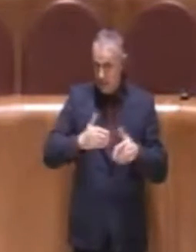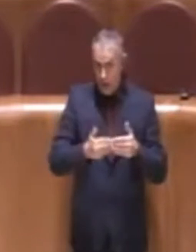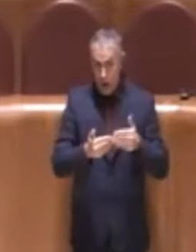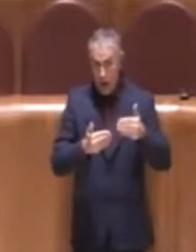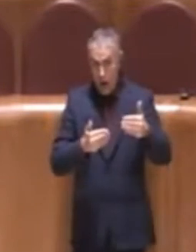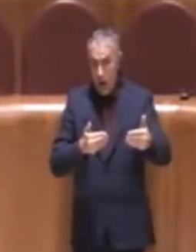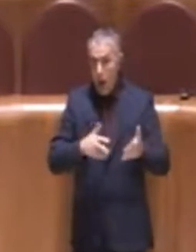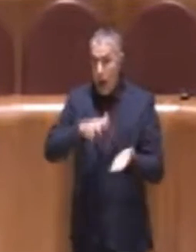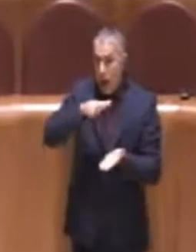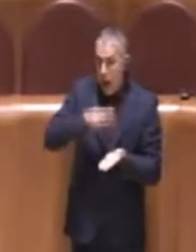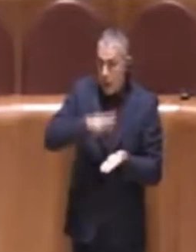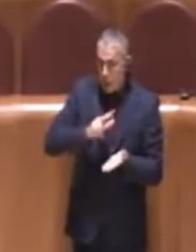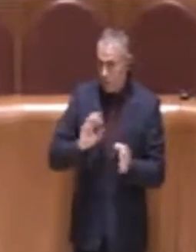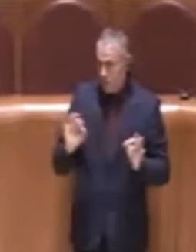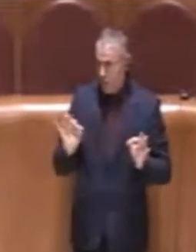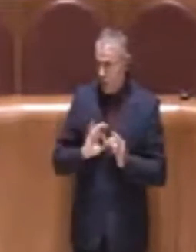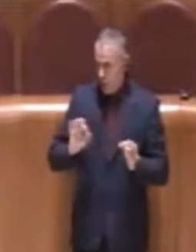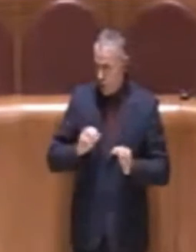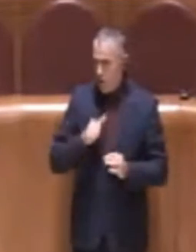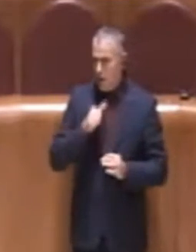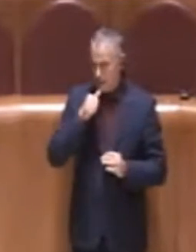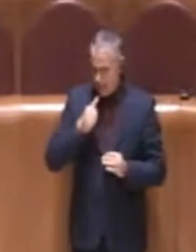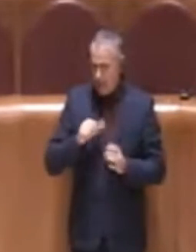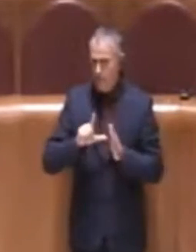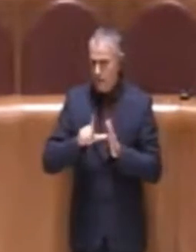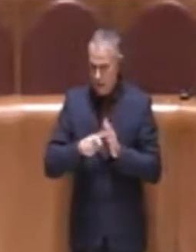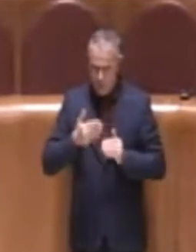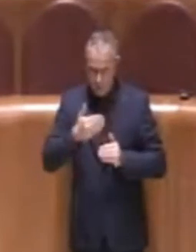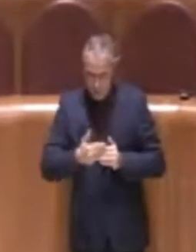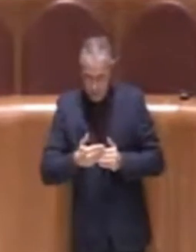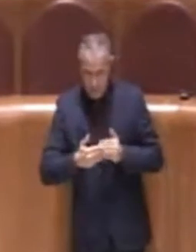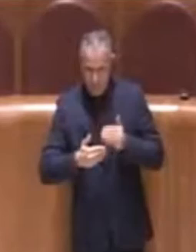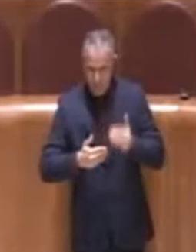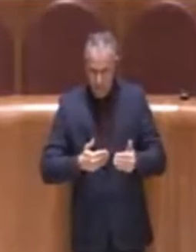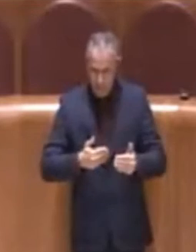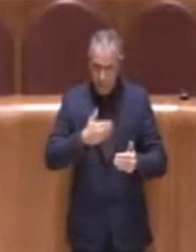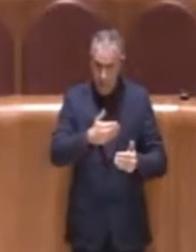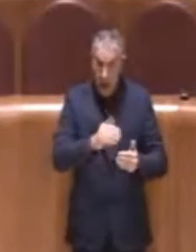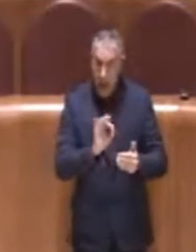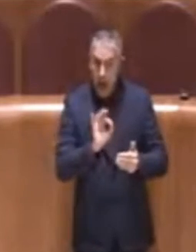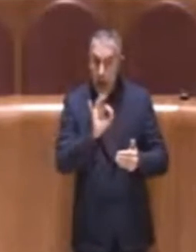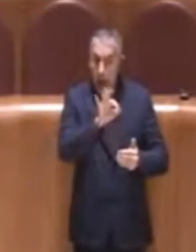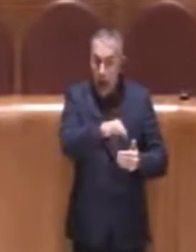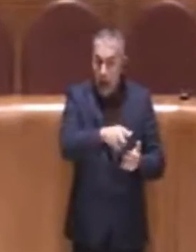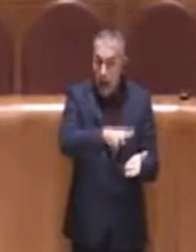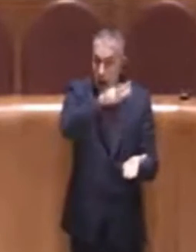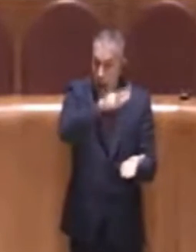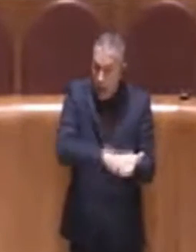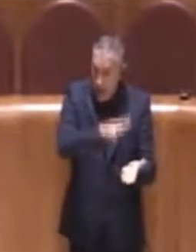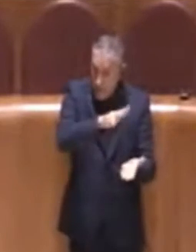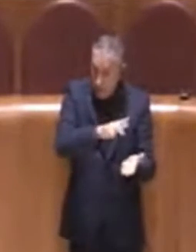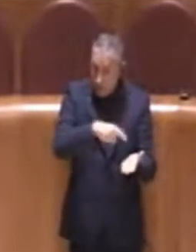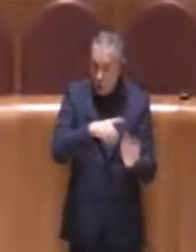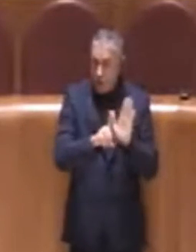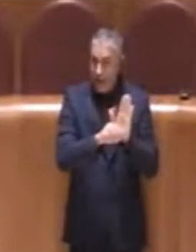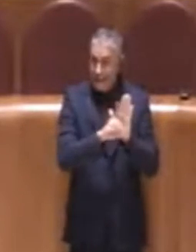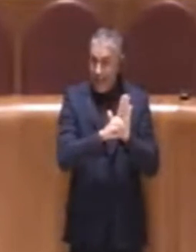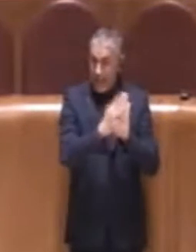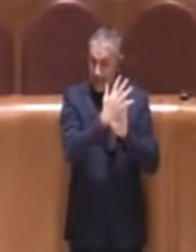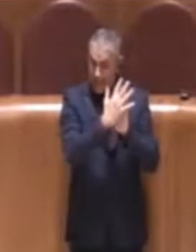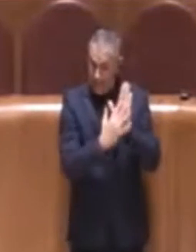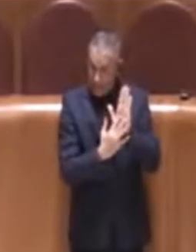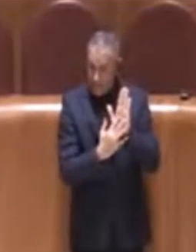'approvazione servono ancora alcuni passaggi, dopodiché quando arriveremo in approvazione, quindi con una delibera che dovrà